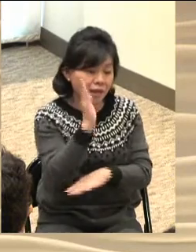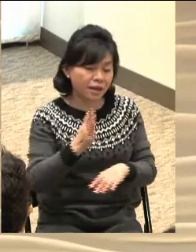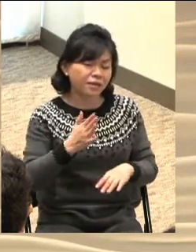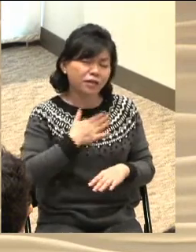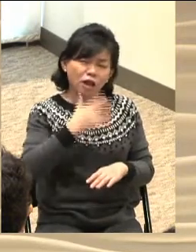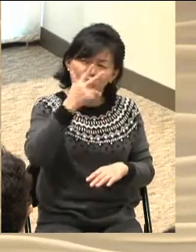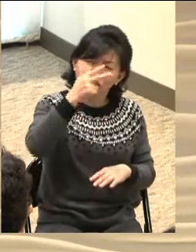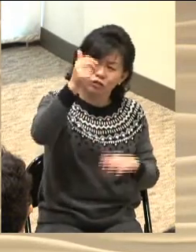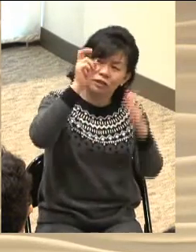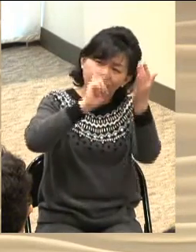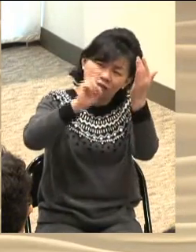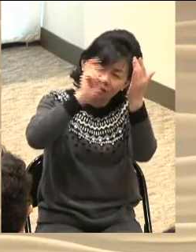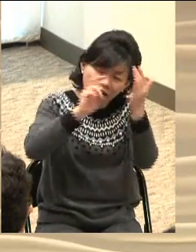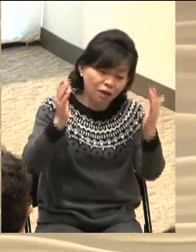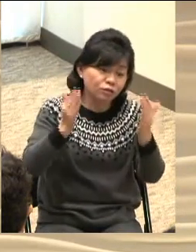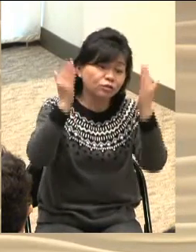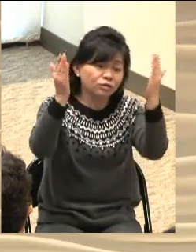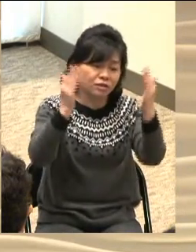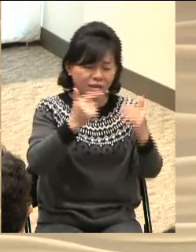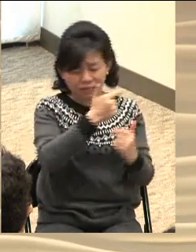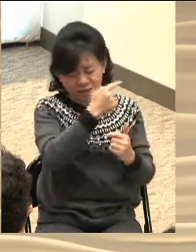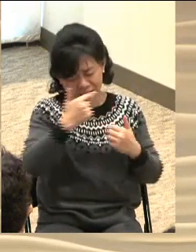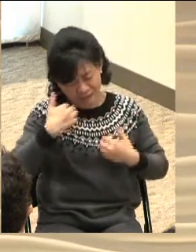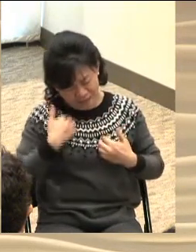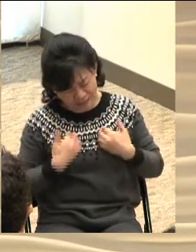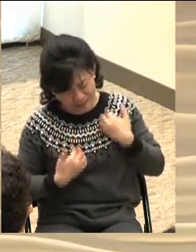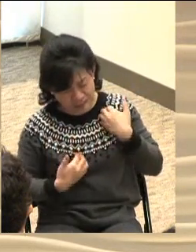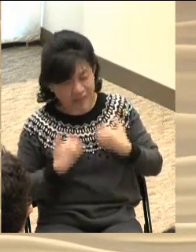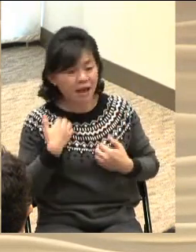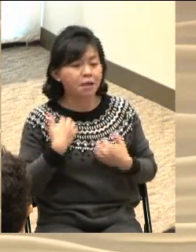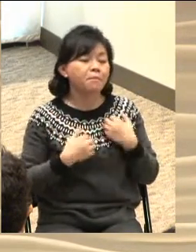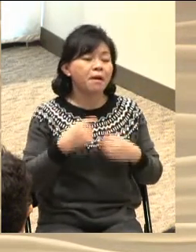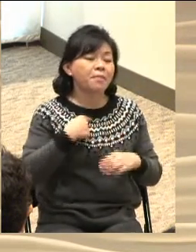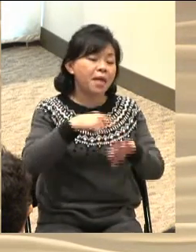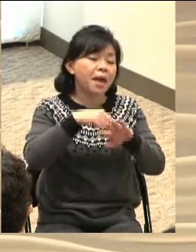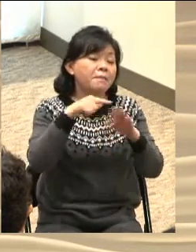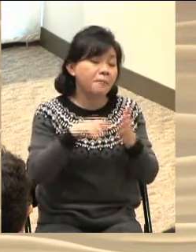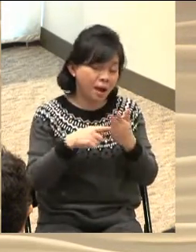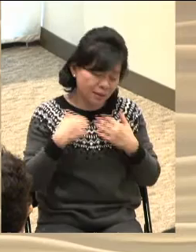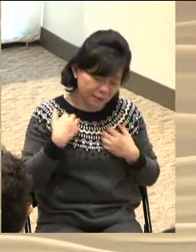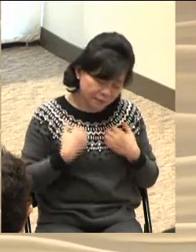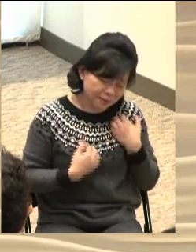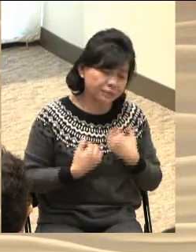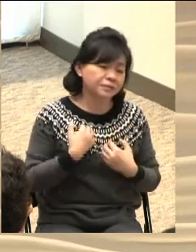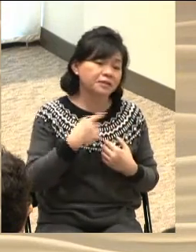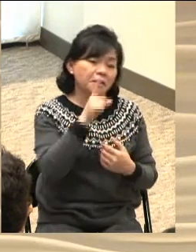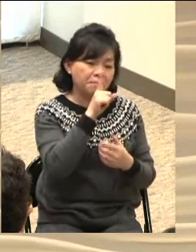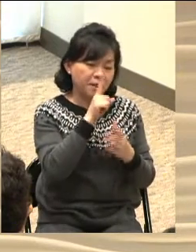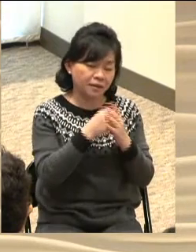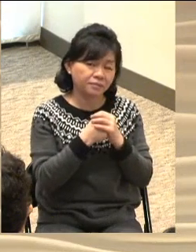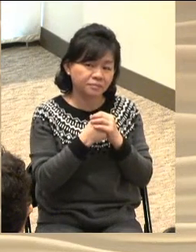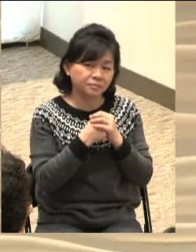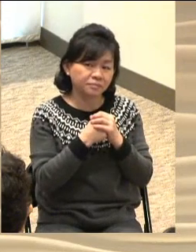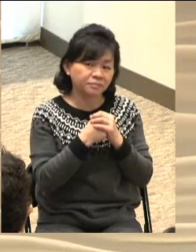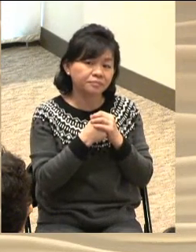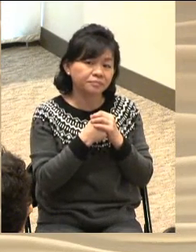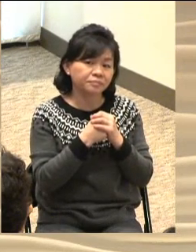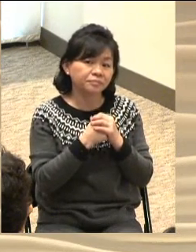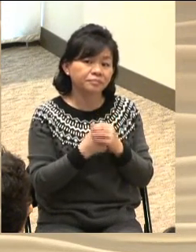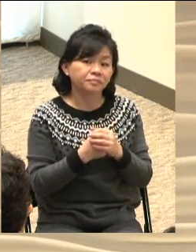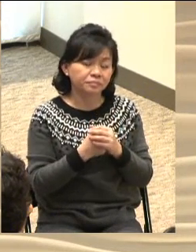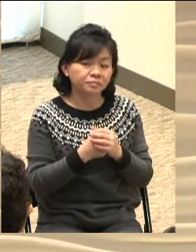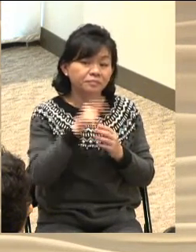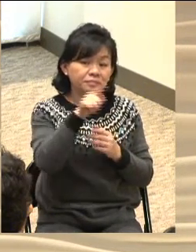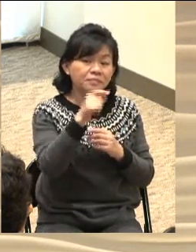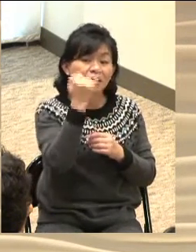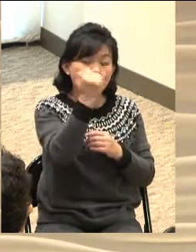마음이 하나님 내 구주를 기뻐하였음은 그리고는 유명한 마리아의 찬가가 이어집니다 이